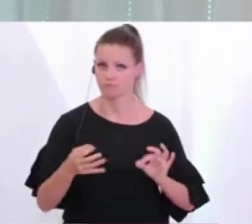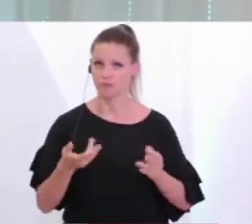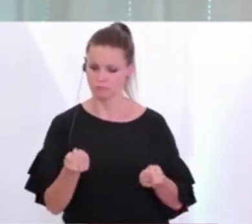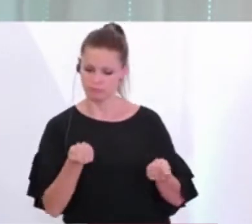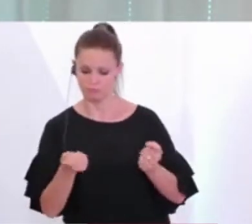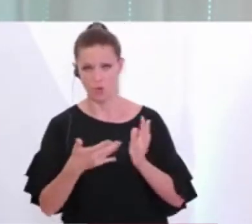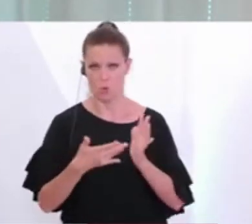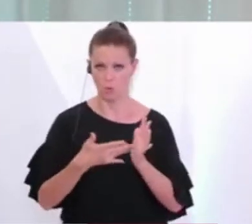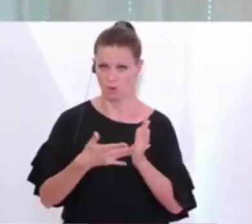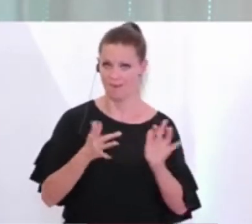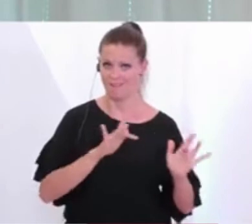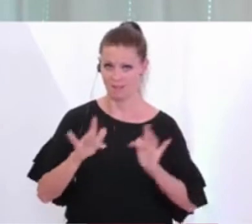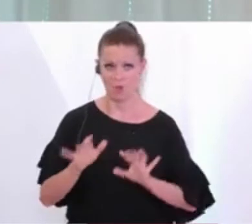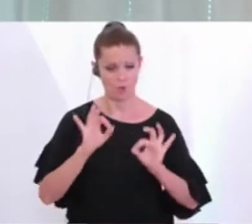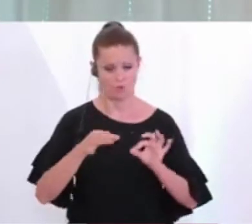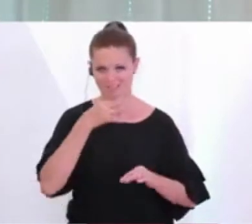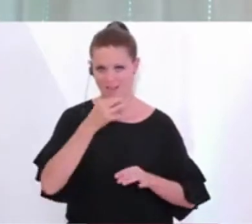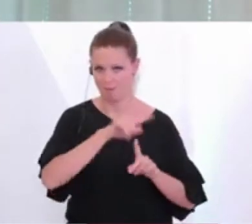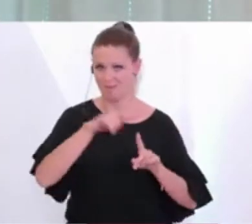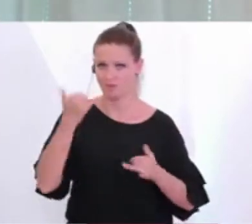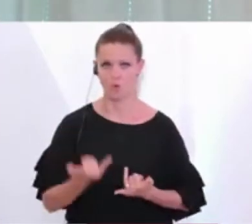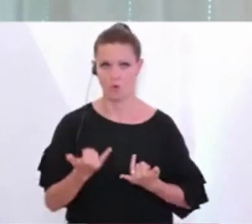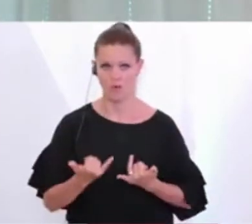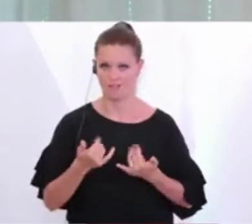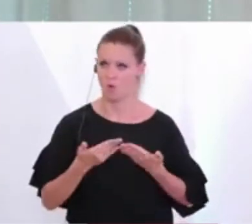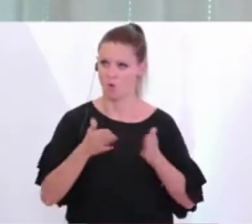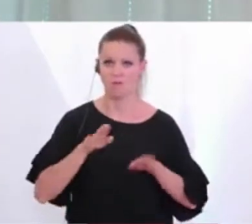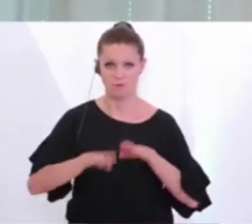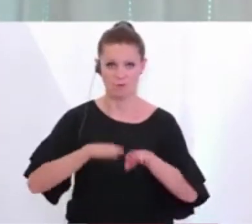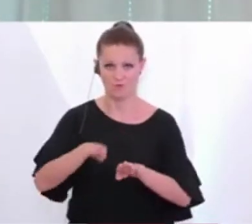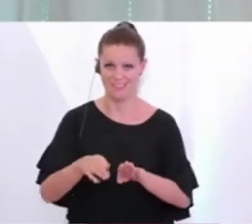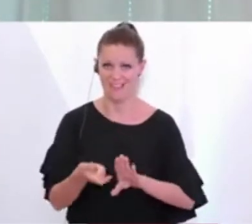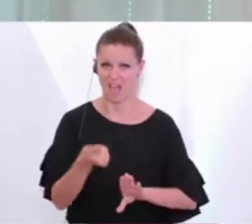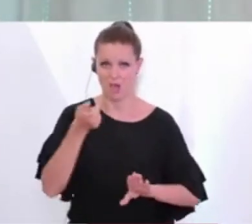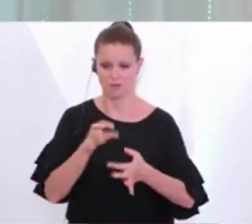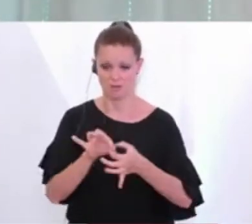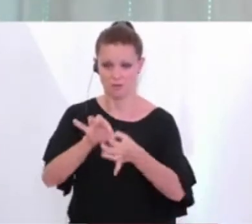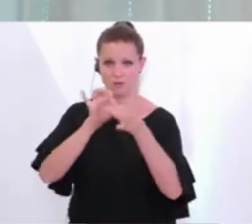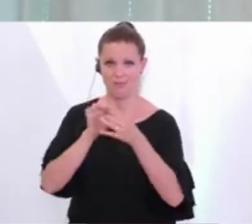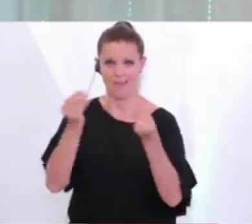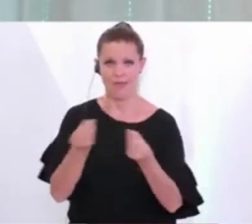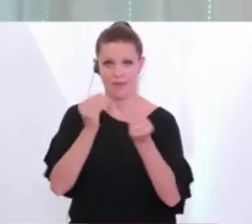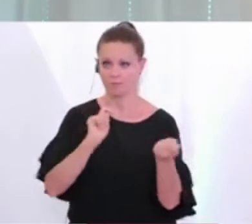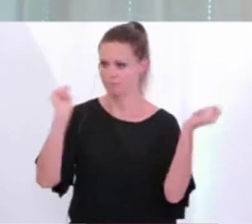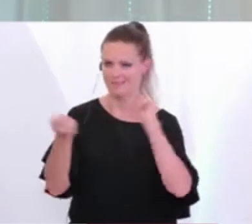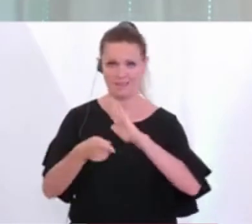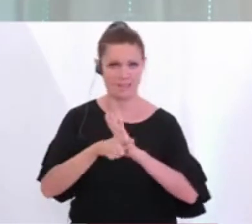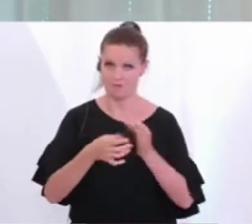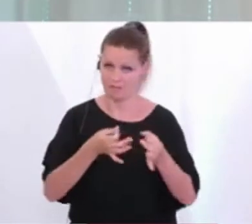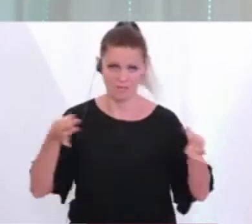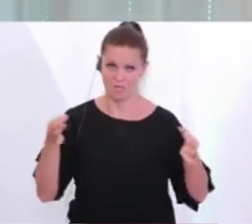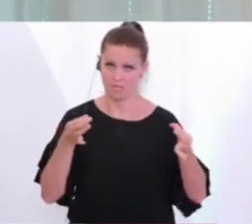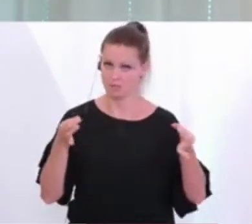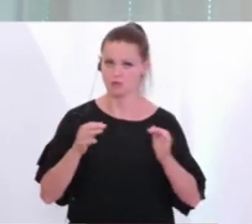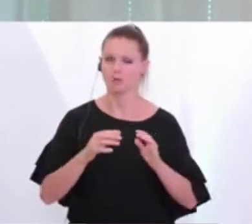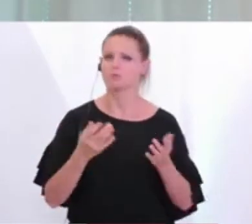gesicherter Öffnungsschritt, gute Nachricht bis zum heutigen Tag, aus diesen Öffnungen heraus keine wesentlichen Zuwächse, was